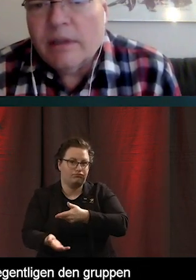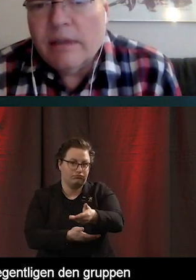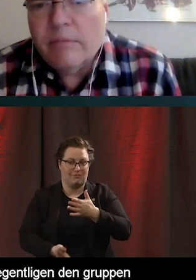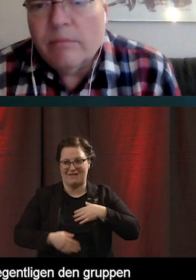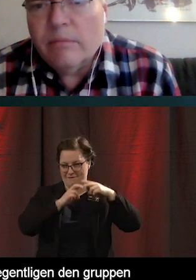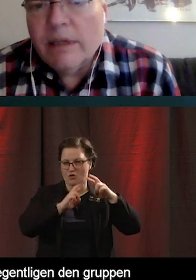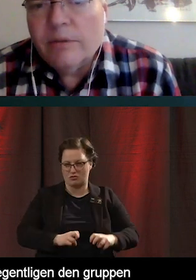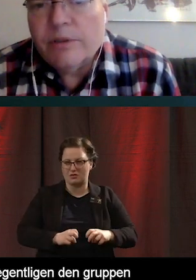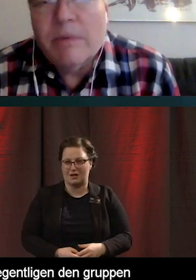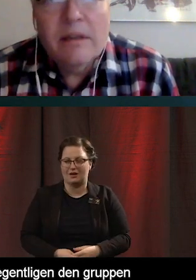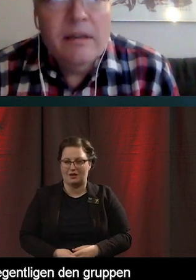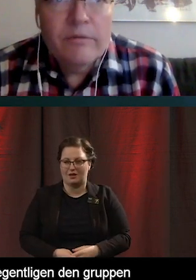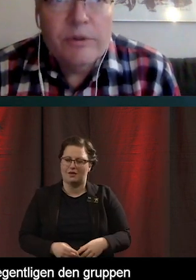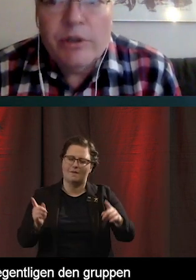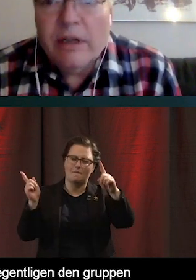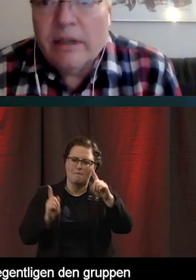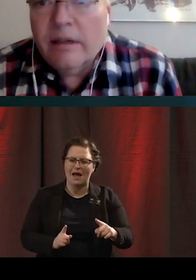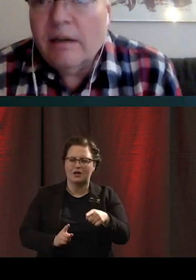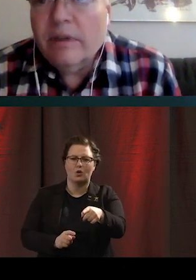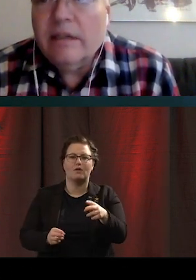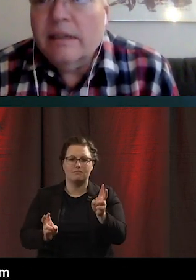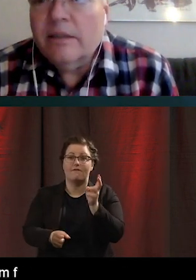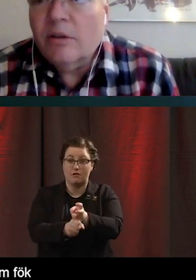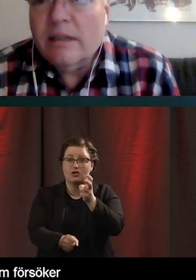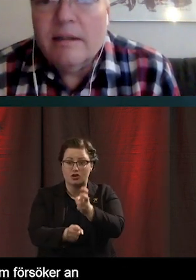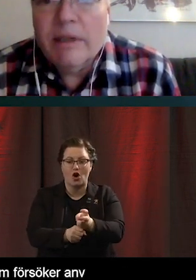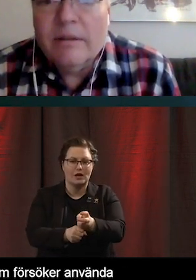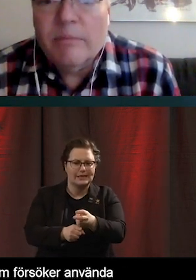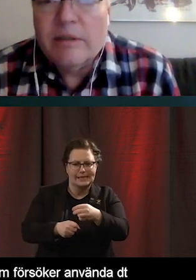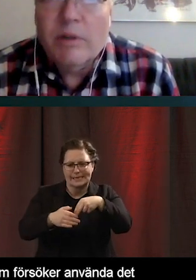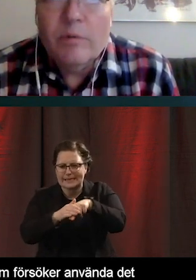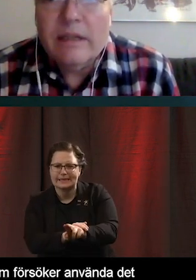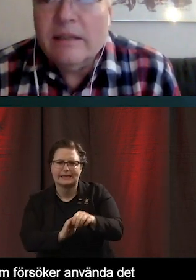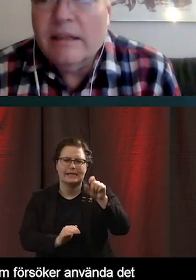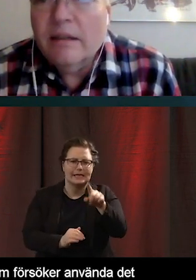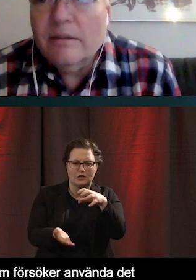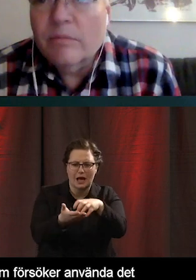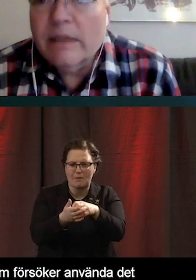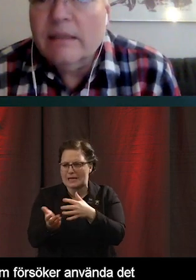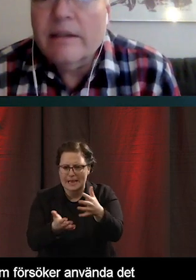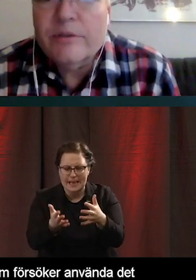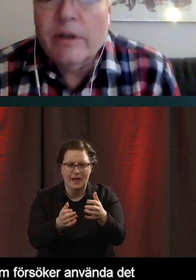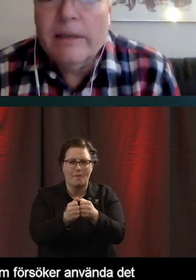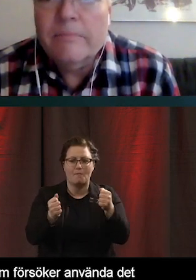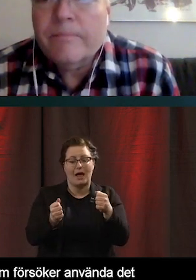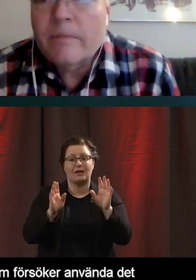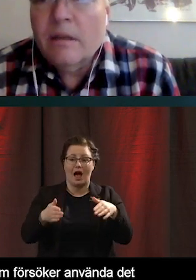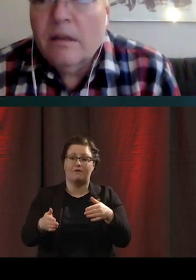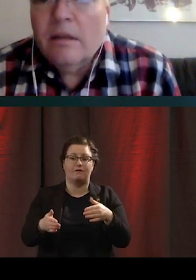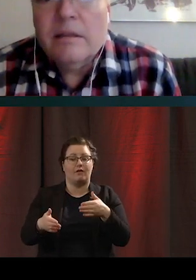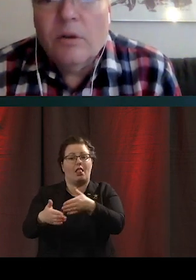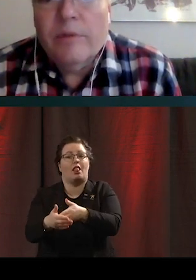forskning. Det är människor som försöker använda det digitala samhället men som av olika skäl hindras att göra det.